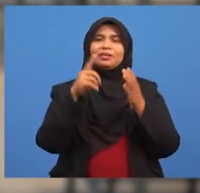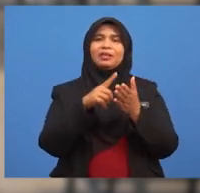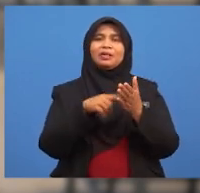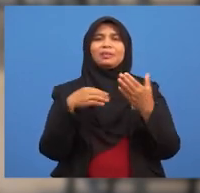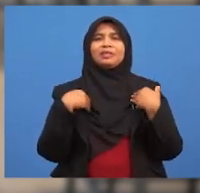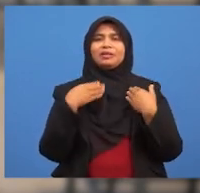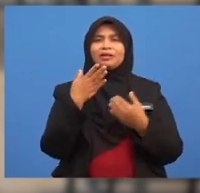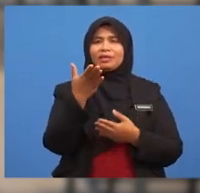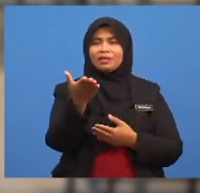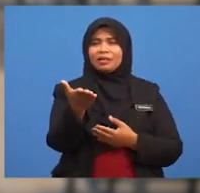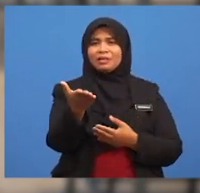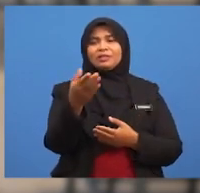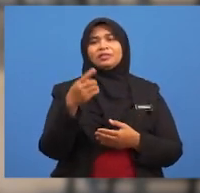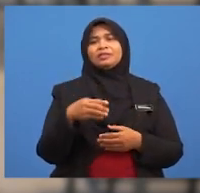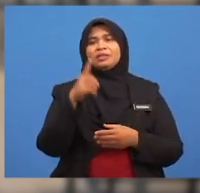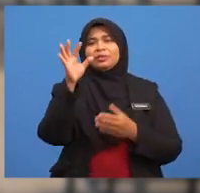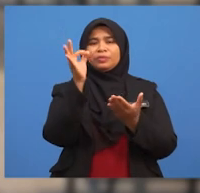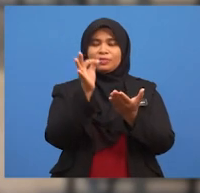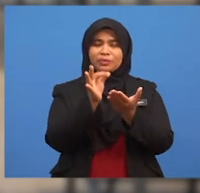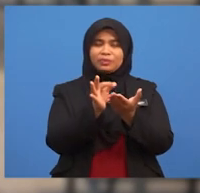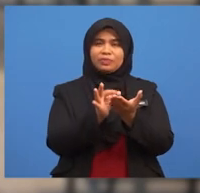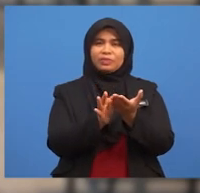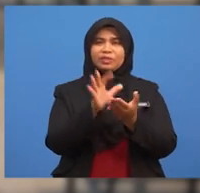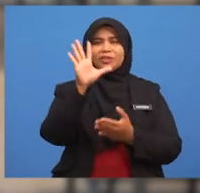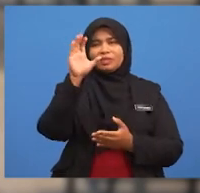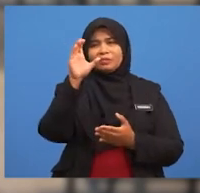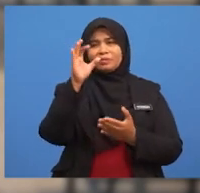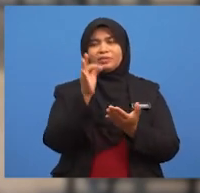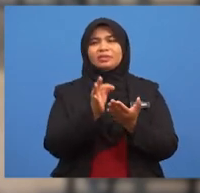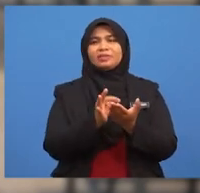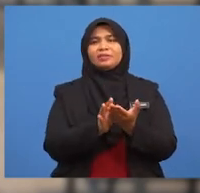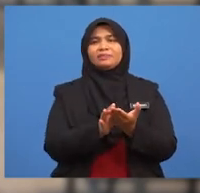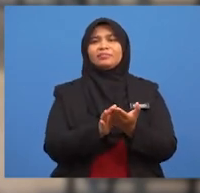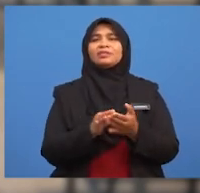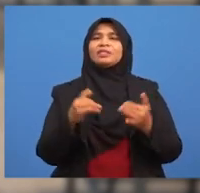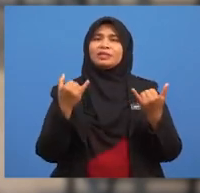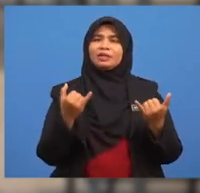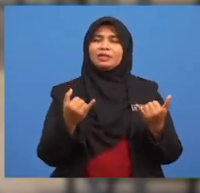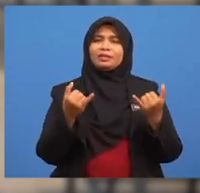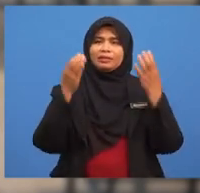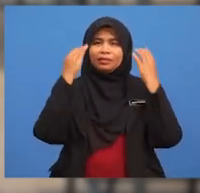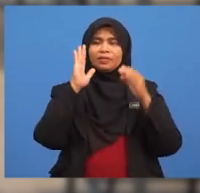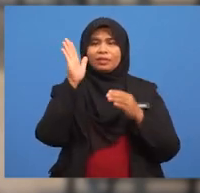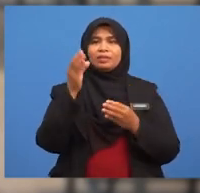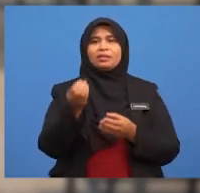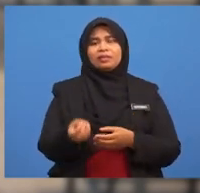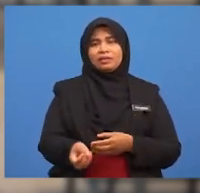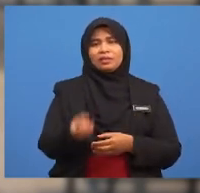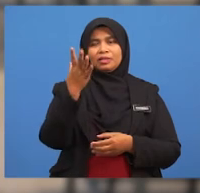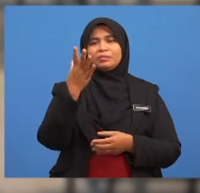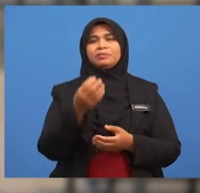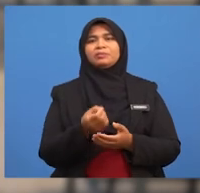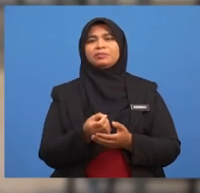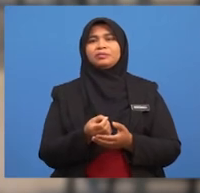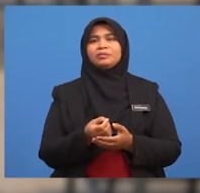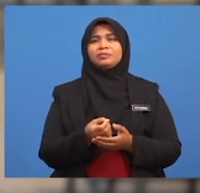Haa, sekeping duit syiling 50 sen Sekarang, cikgu akan lambung duit syiling yang adil